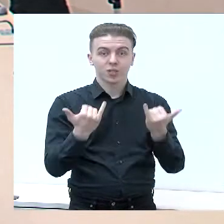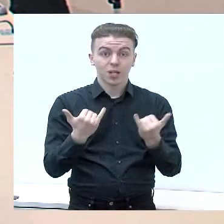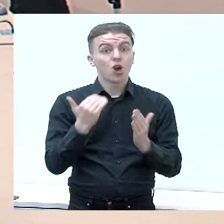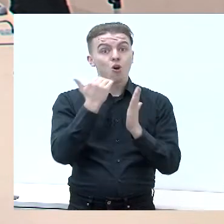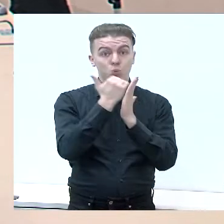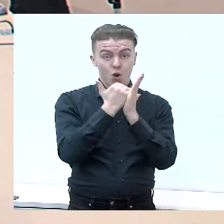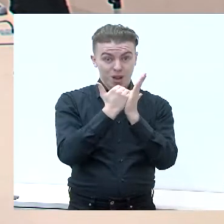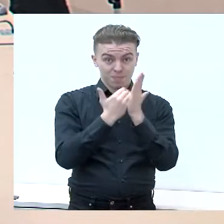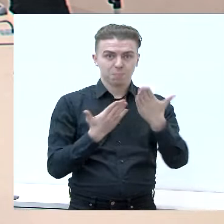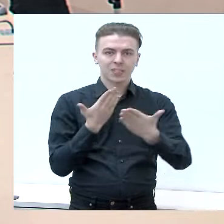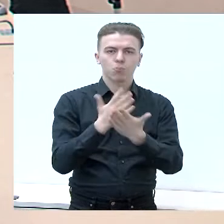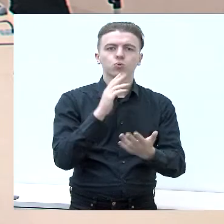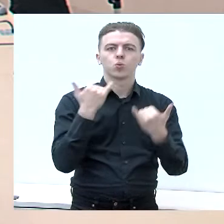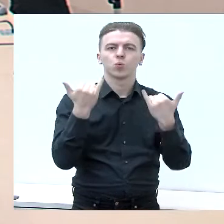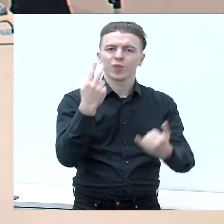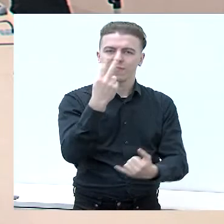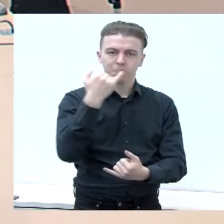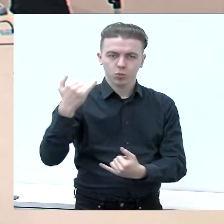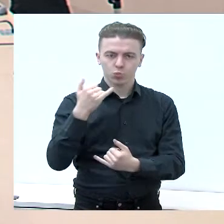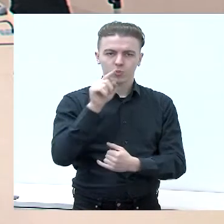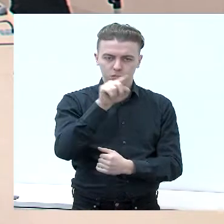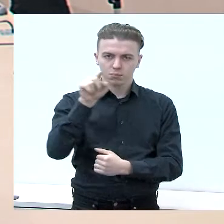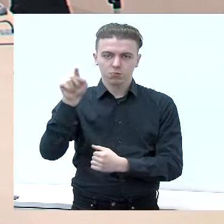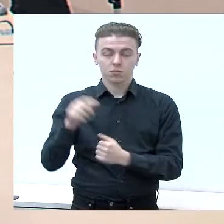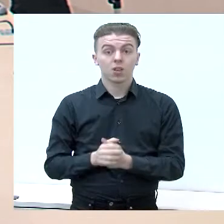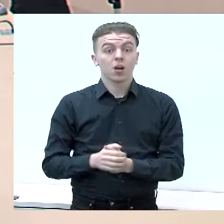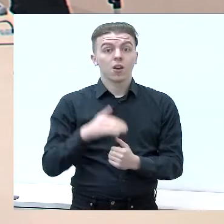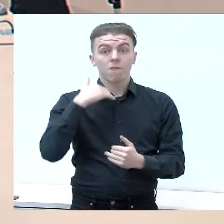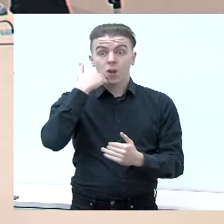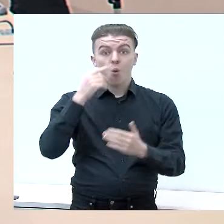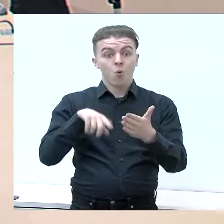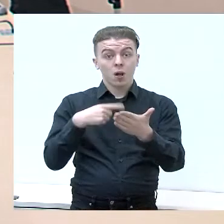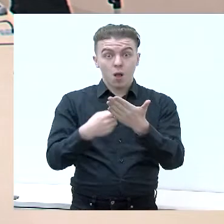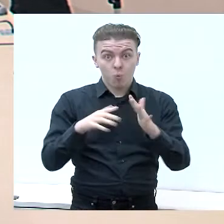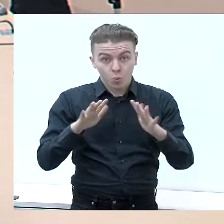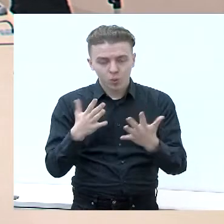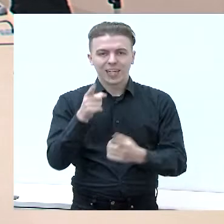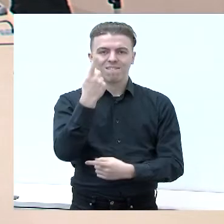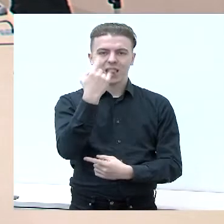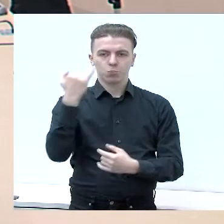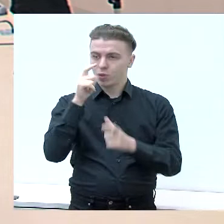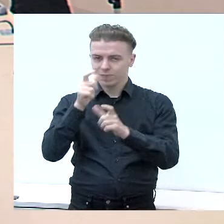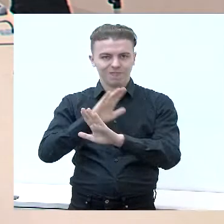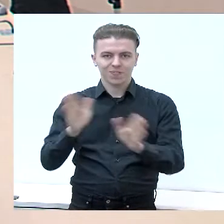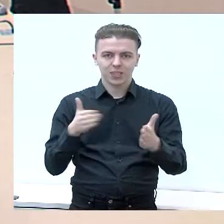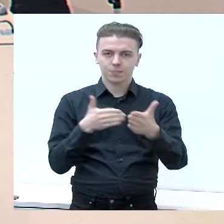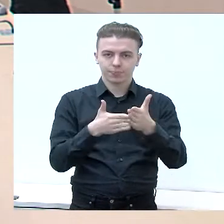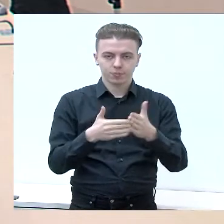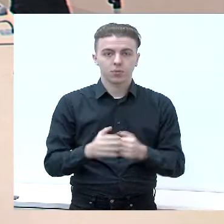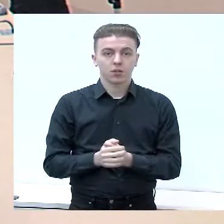pristatymui dvi minutys. Klausimui atsakyti vieną minutį. Replikai penkiolika